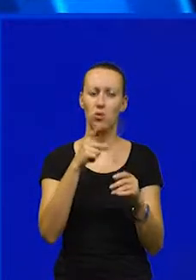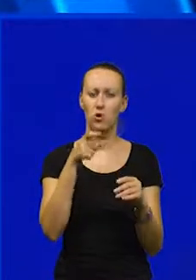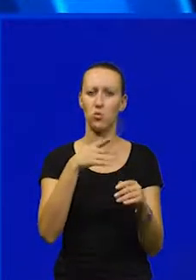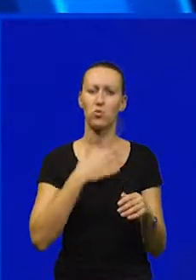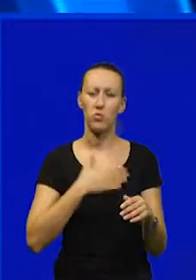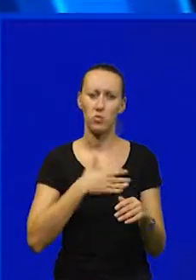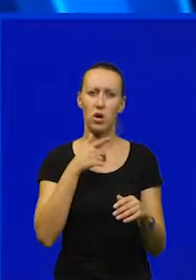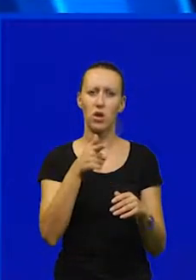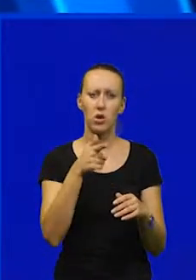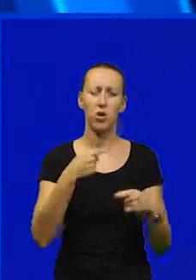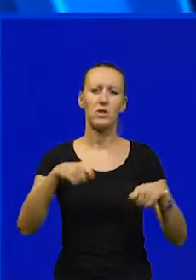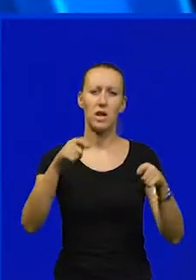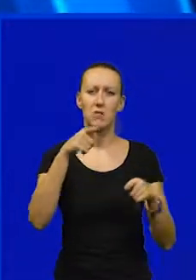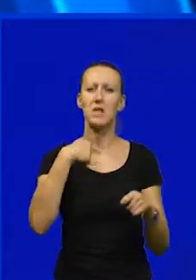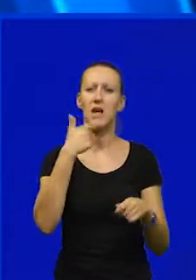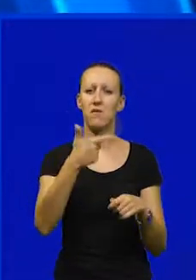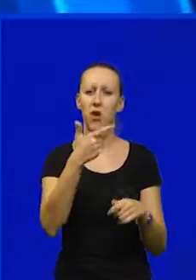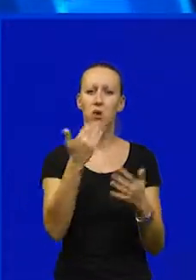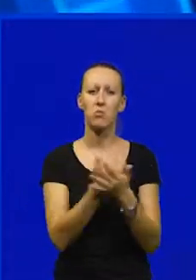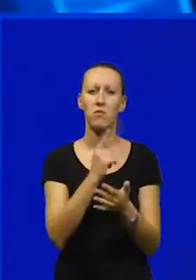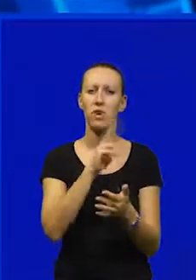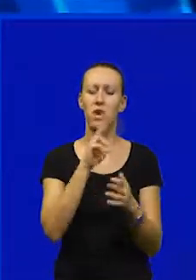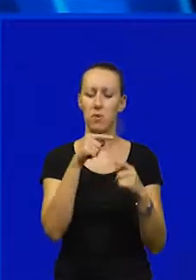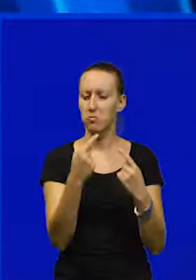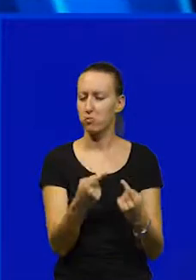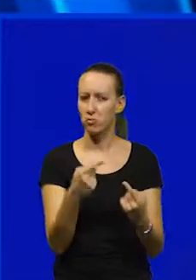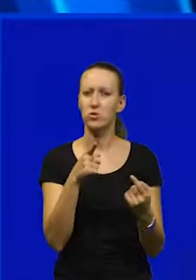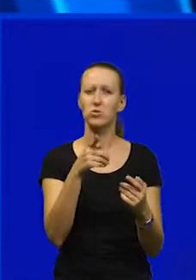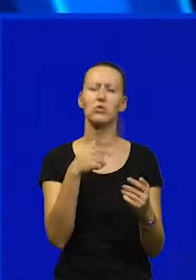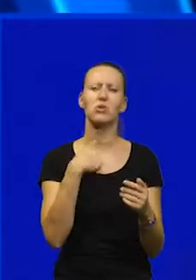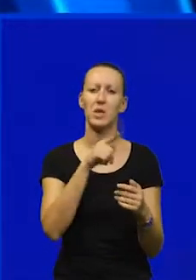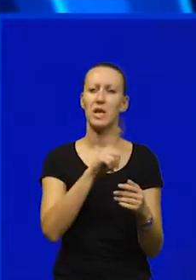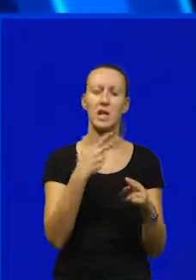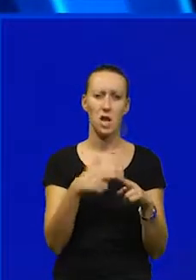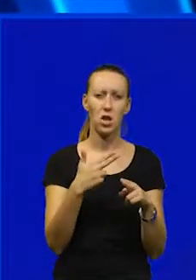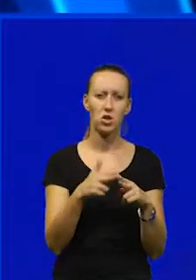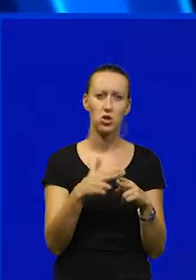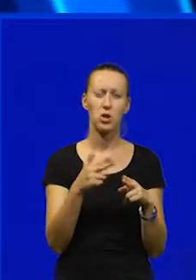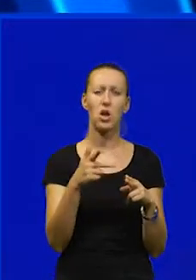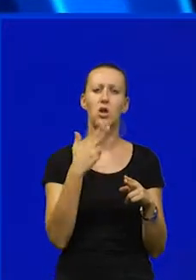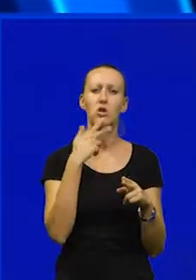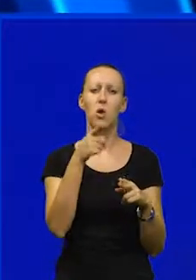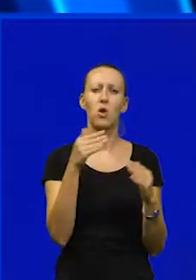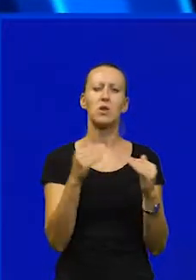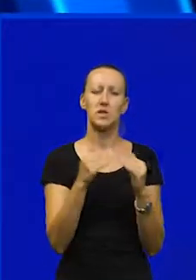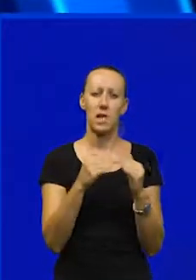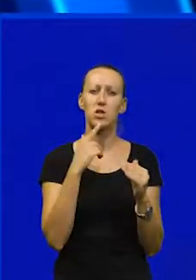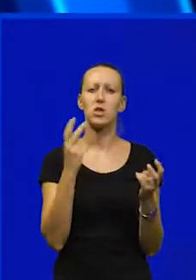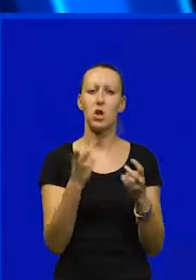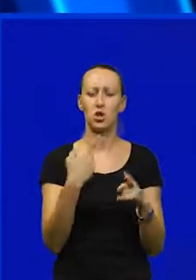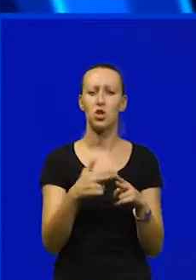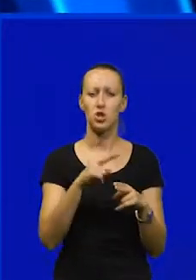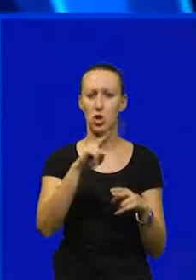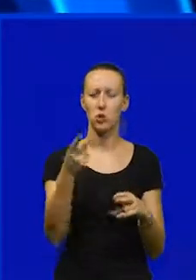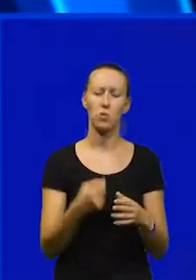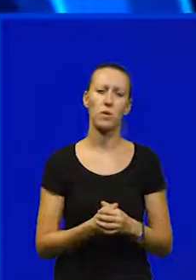ovdje to izgrajiti mi za dvije godine opet nećemo postojati tako da to za mene nije rješenje s čime i oni se slažu i traže rješenja